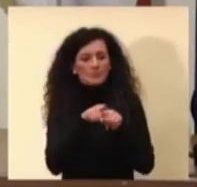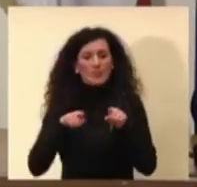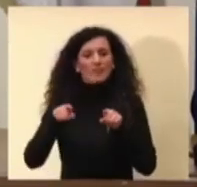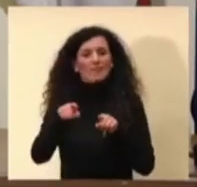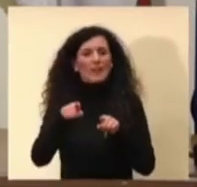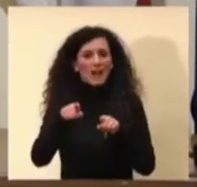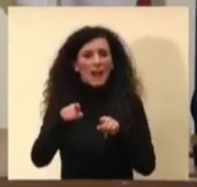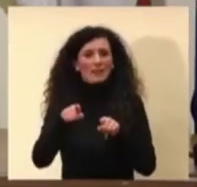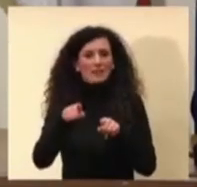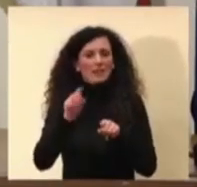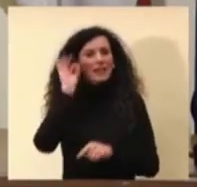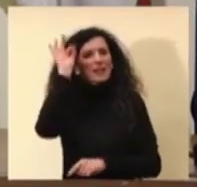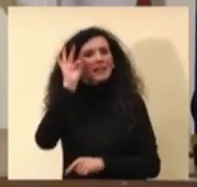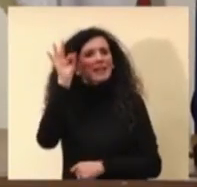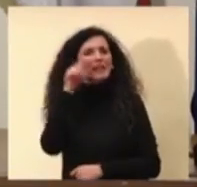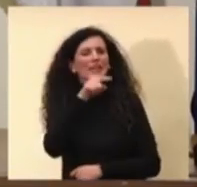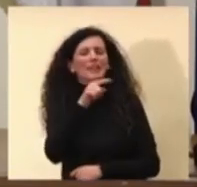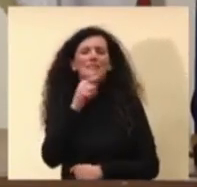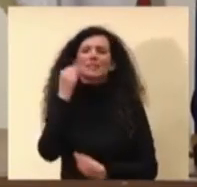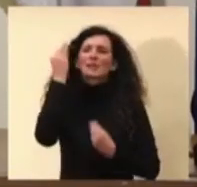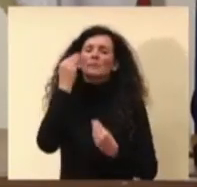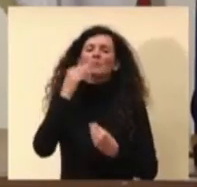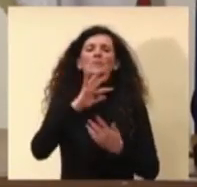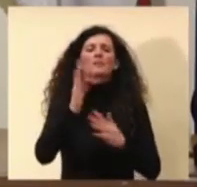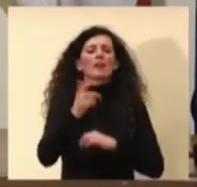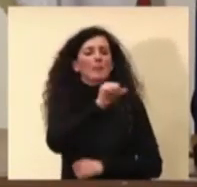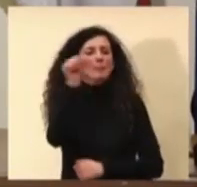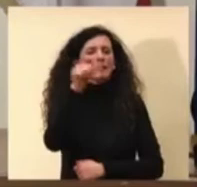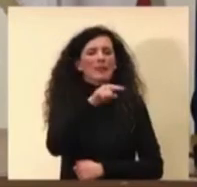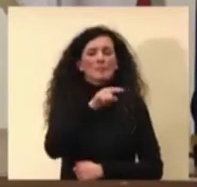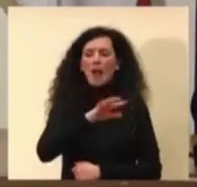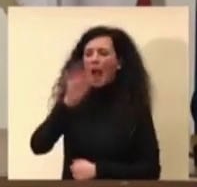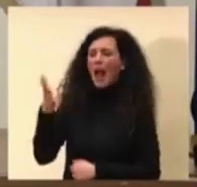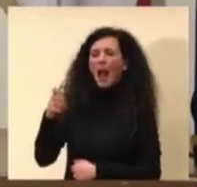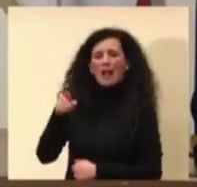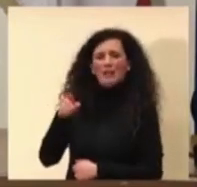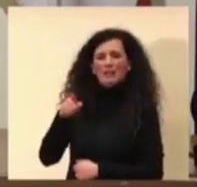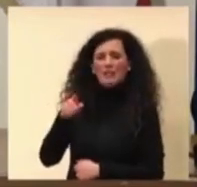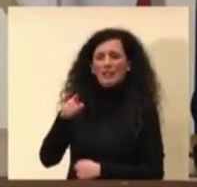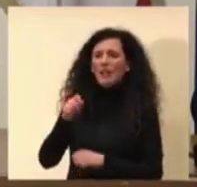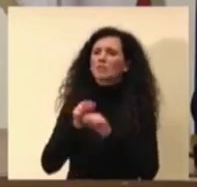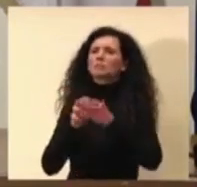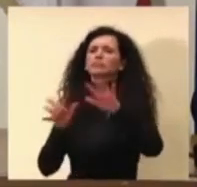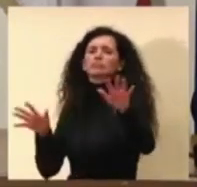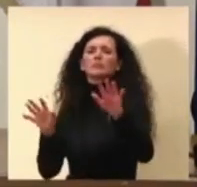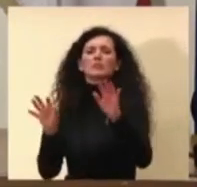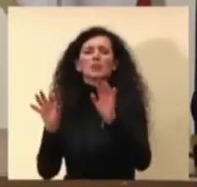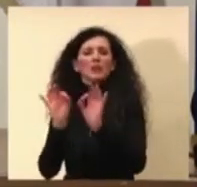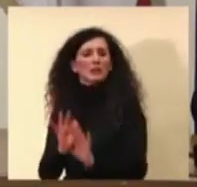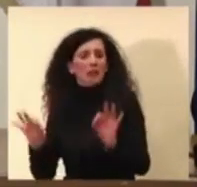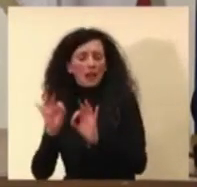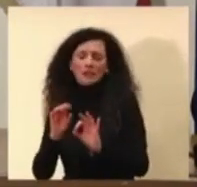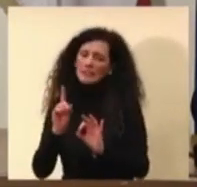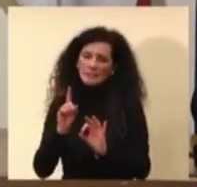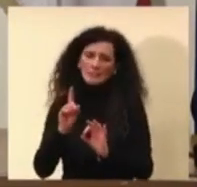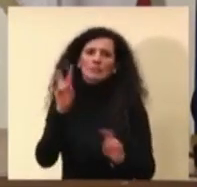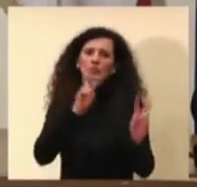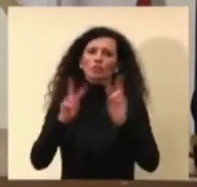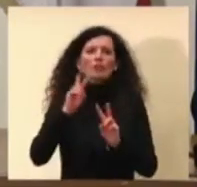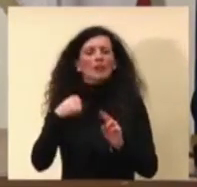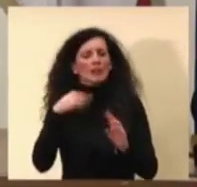predominante, non diamo per scontato che le altre si diffondano su tutto il territorio nazionale, e dobbiamo fare di tutto per